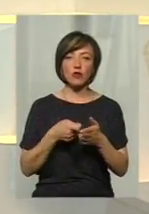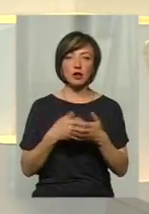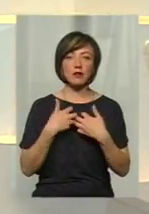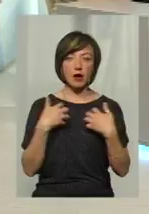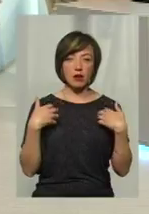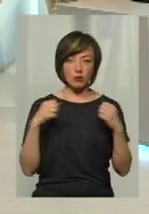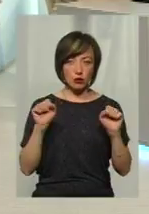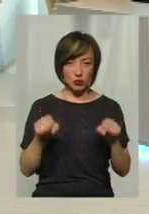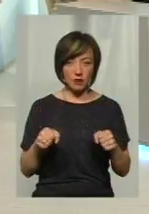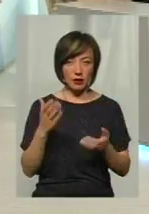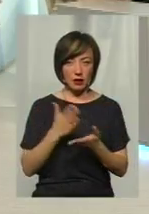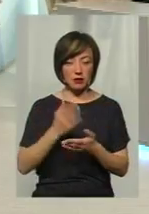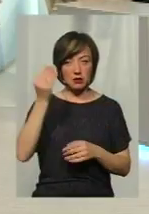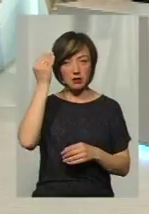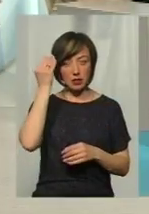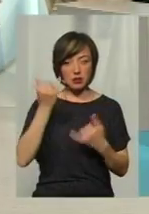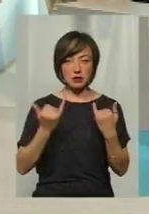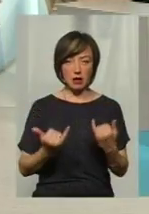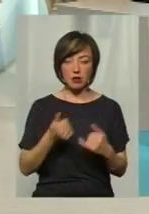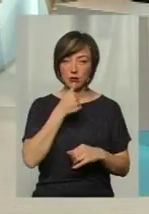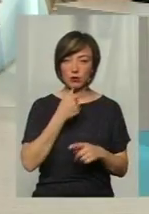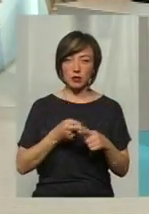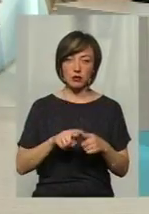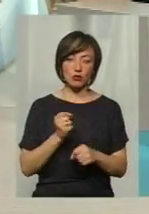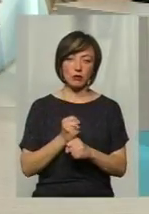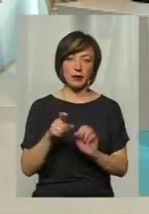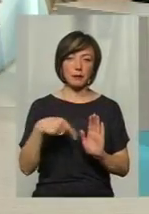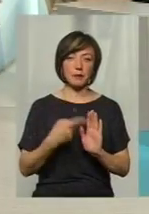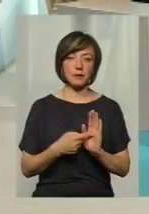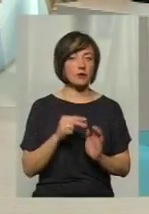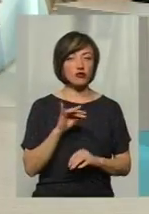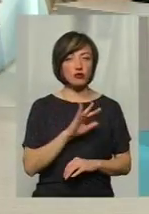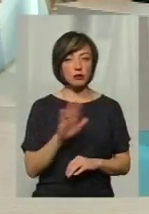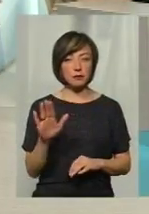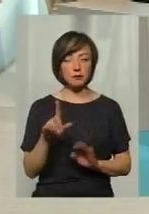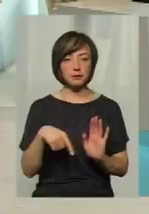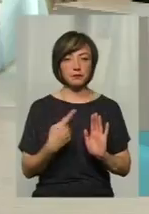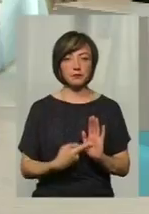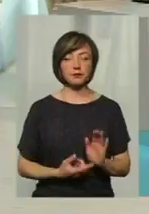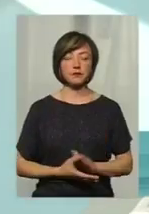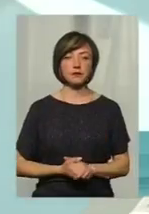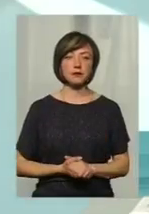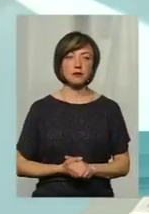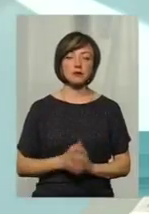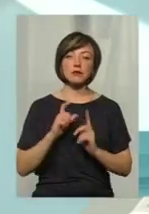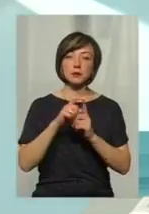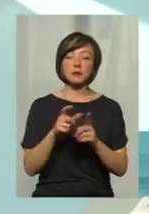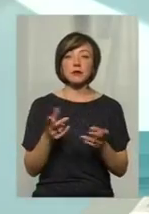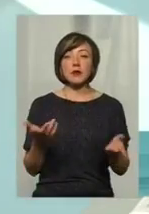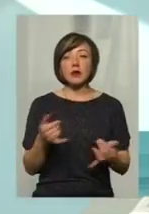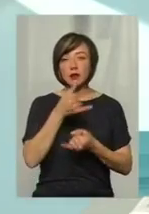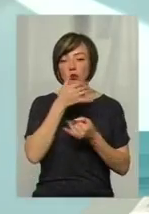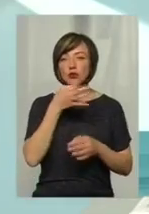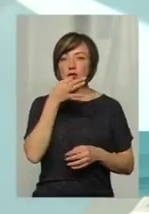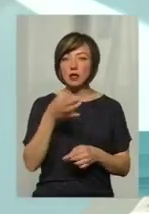тварин, то, можливо, є і зараз спроби це зробити, чи ні? Ну, не можу